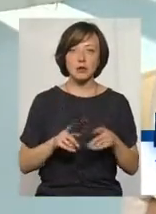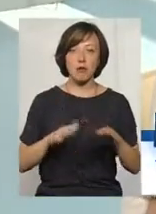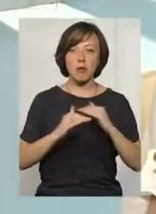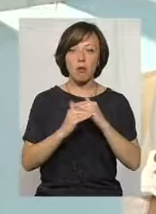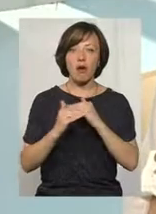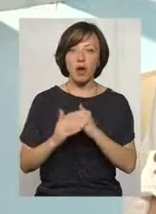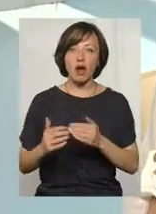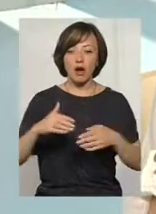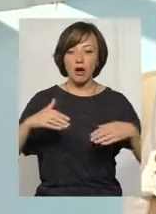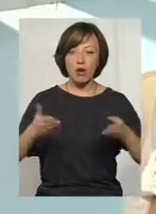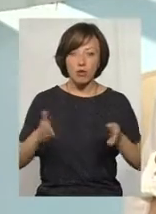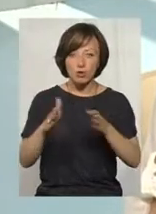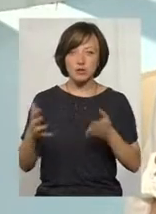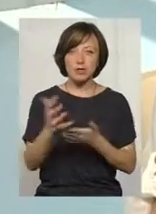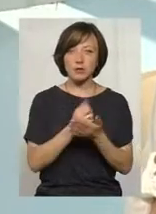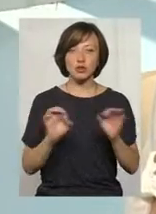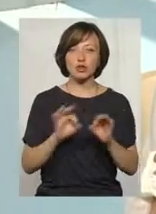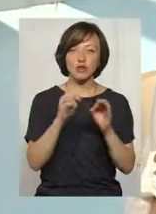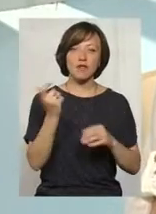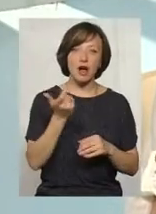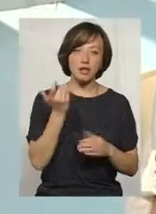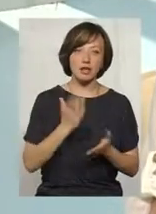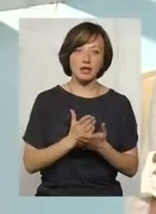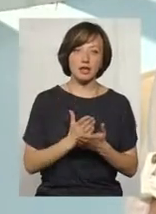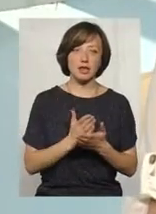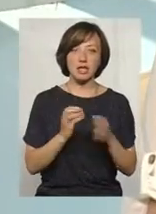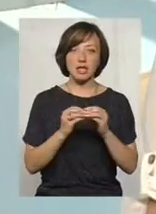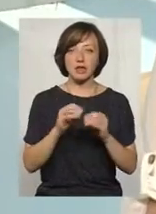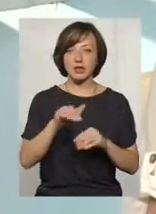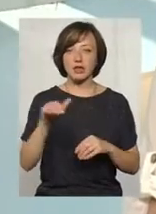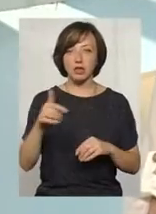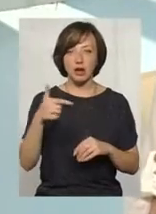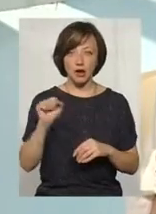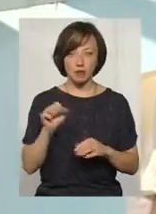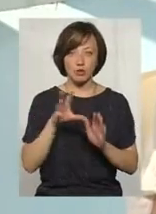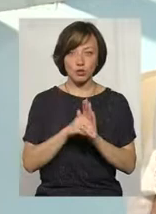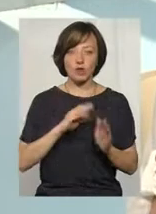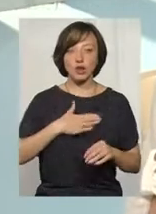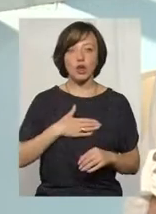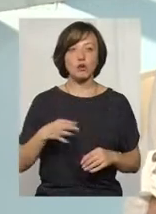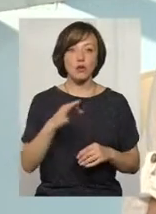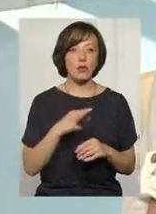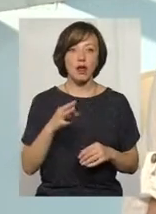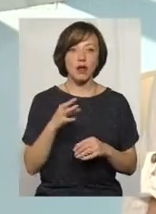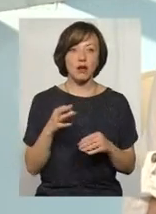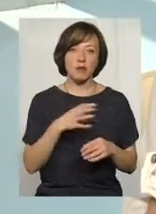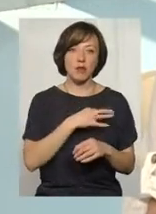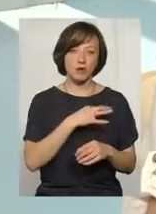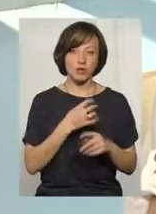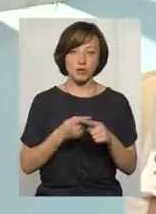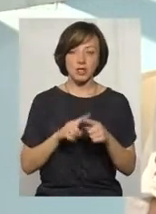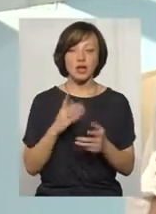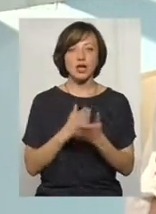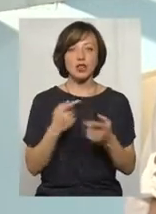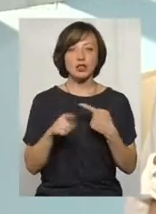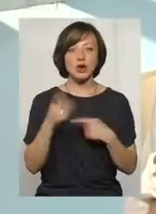нічого зібраного, скажімо, чи фермери, чи власники, а зараз є власники десятків тисяч гектарів, в тому числі, і в нашій області, вони абсолютно байдужі до цього. Є